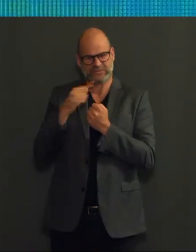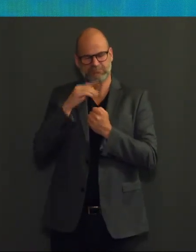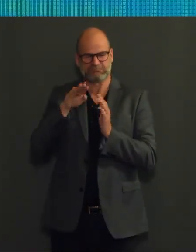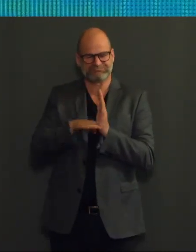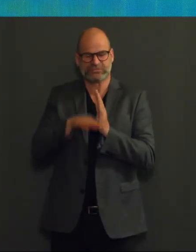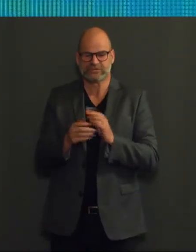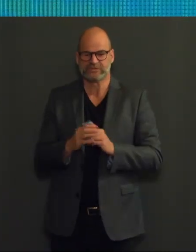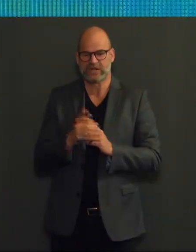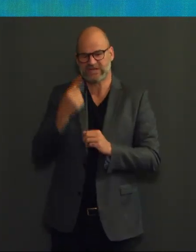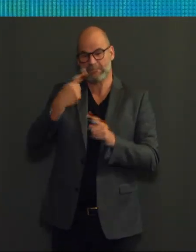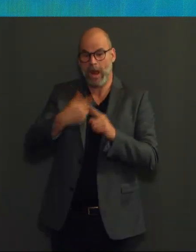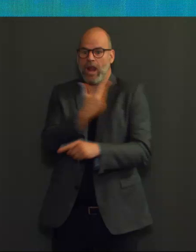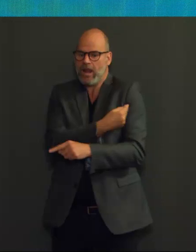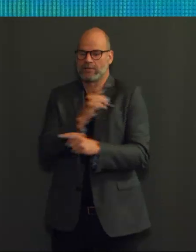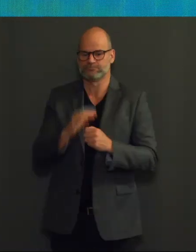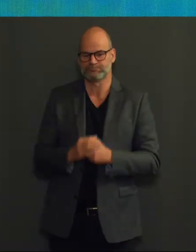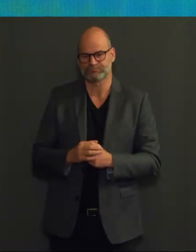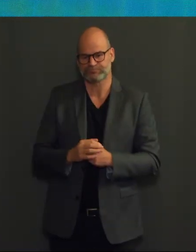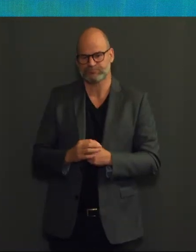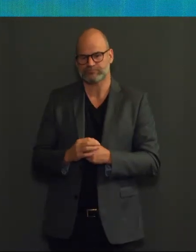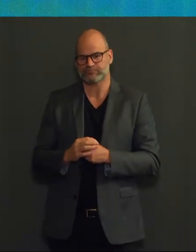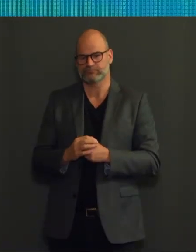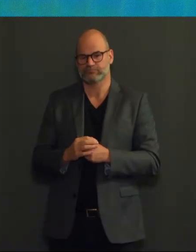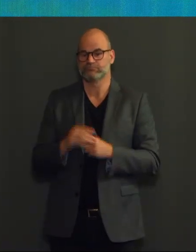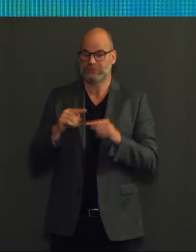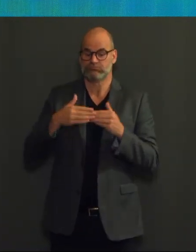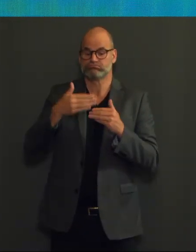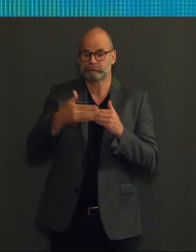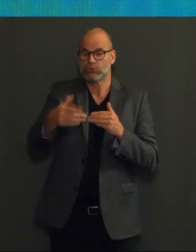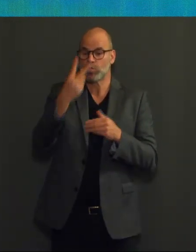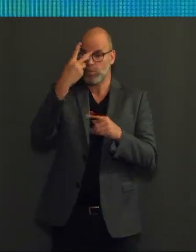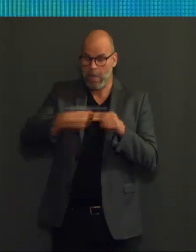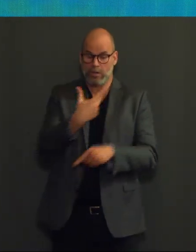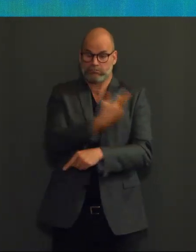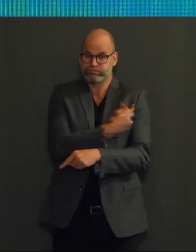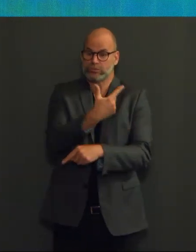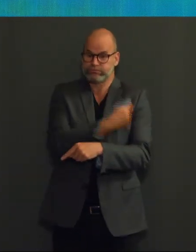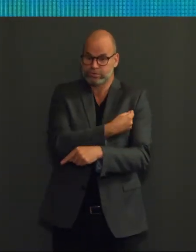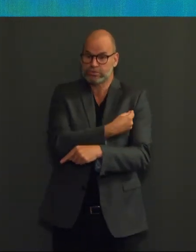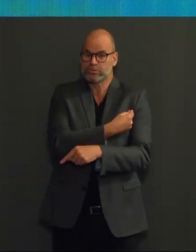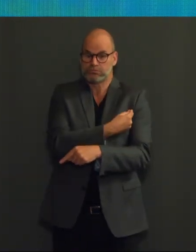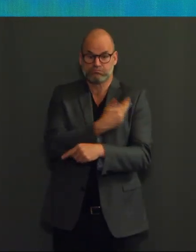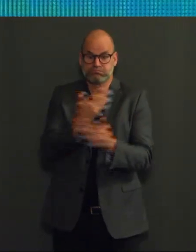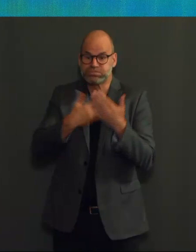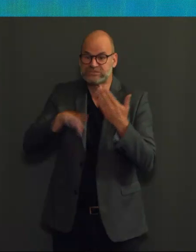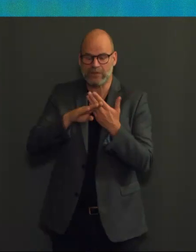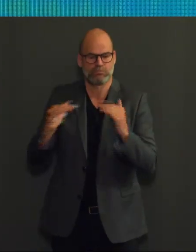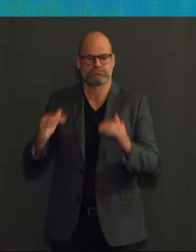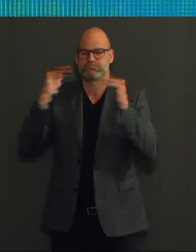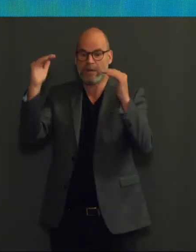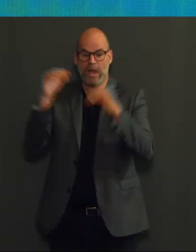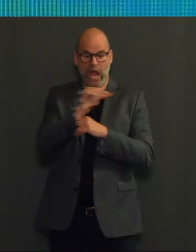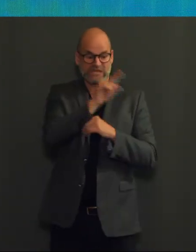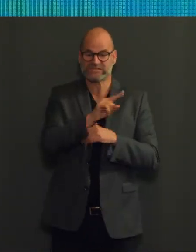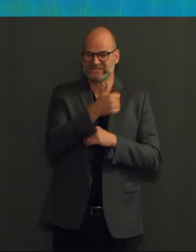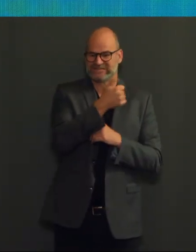Wanneer we keken naar twee dosissen, dan zagen we dat die bescherming een pak beter was, gaande van 60 procent voor AstraZeneca tot